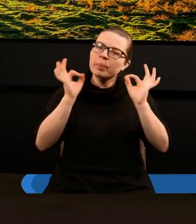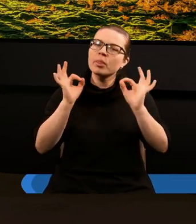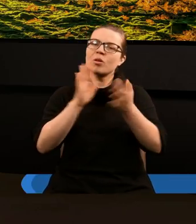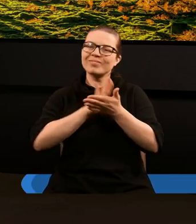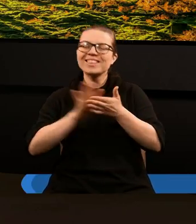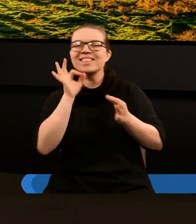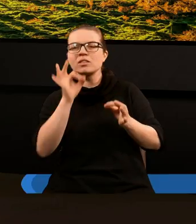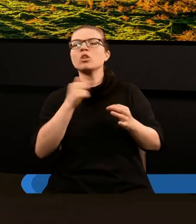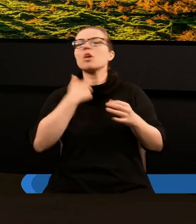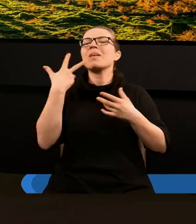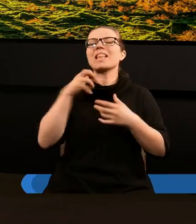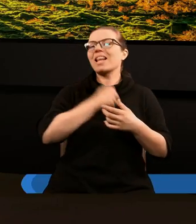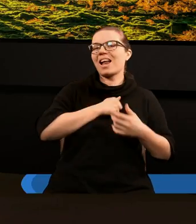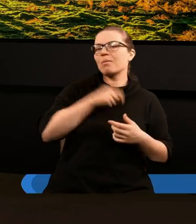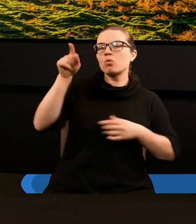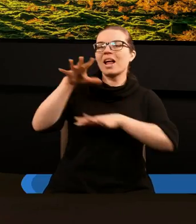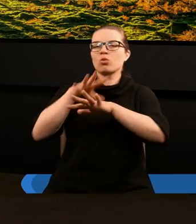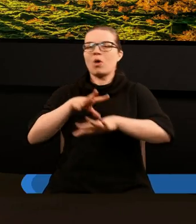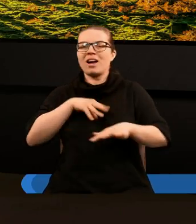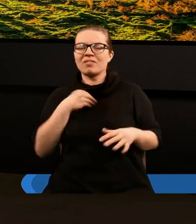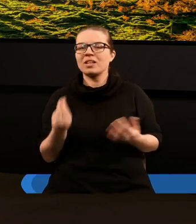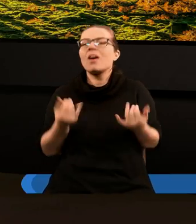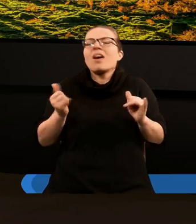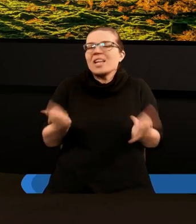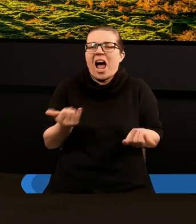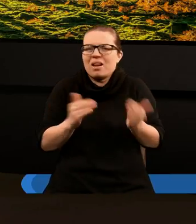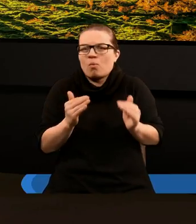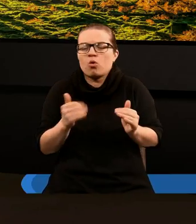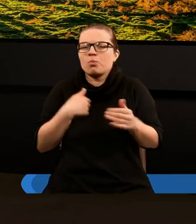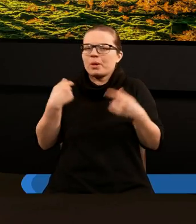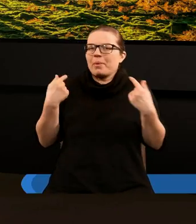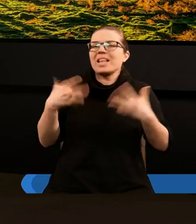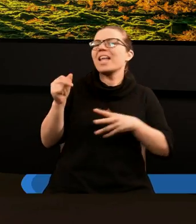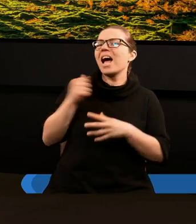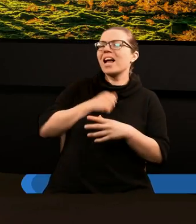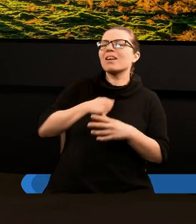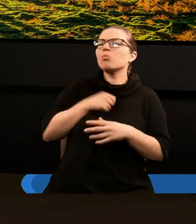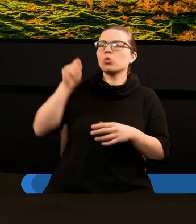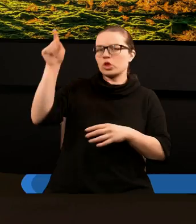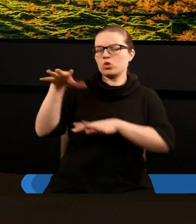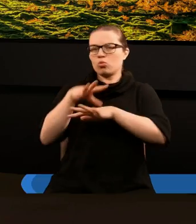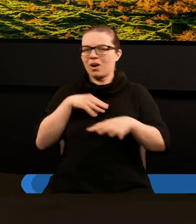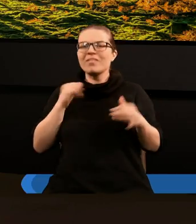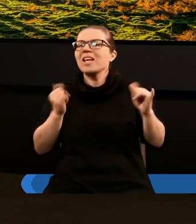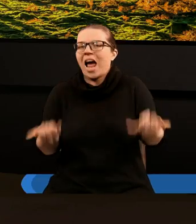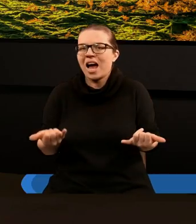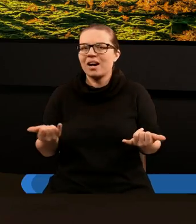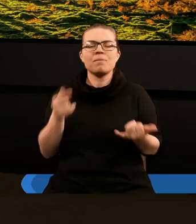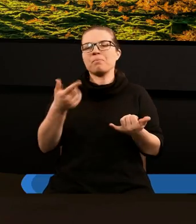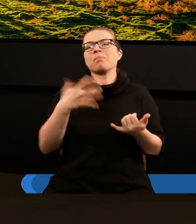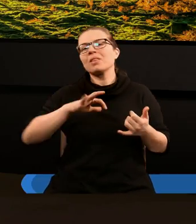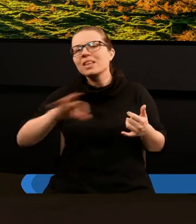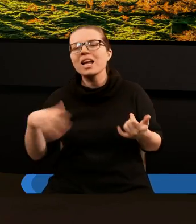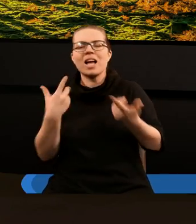zasmucali Ducha Świętego. W jaki sposób nie zasmucić Ducha Świętego w czasach końca? Czy te wskazówki, nie